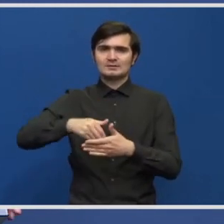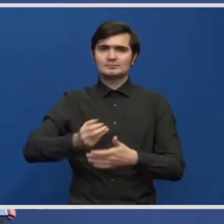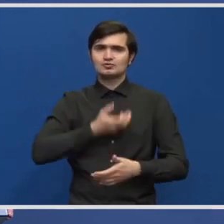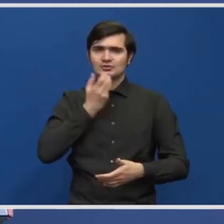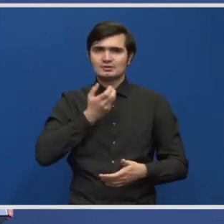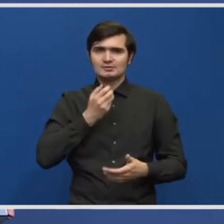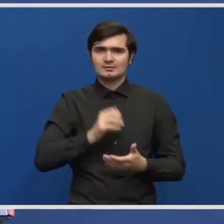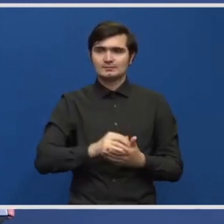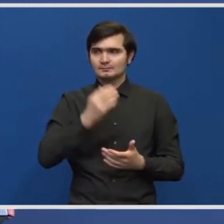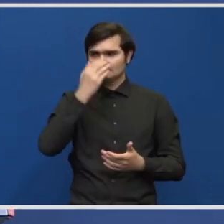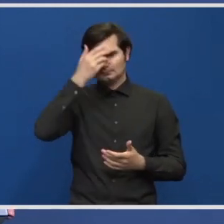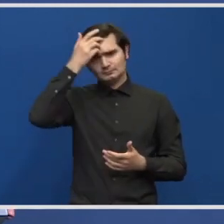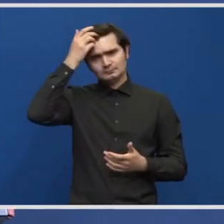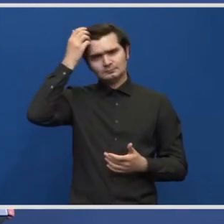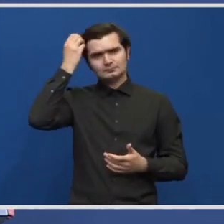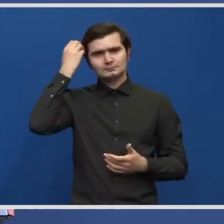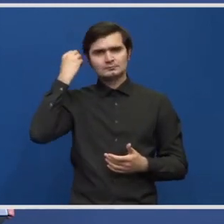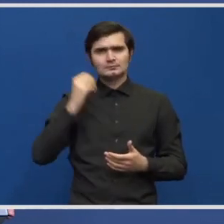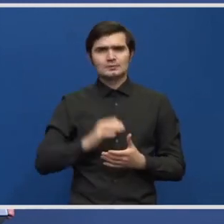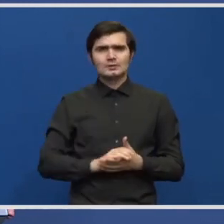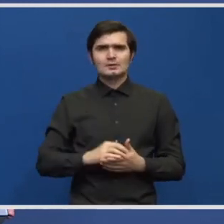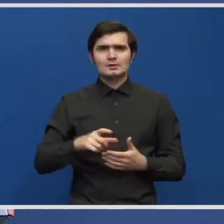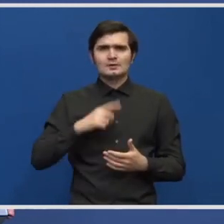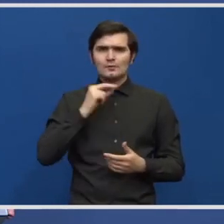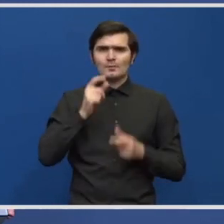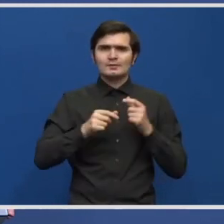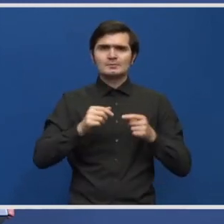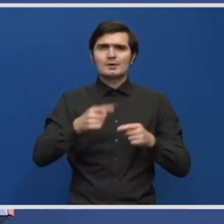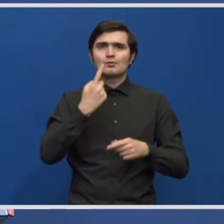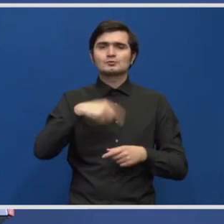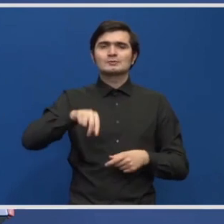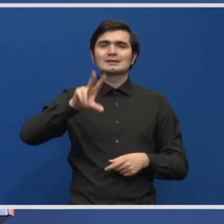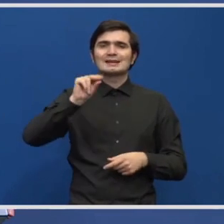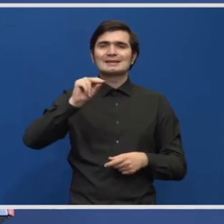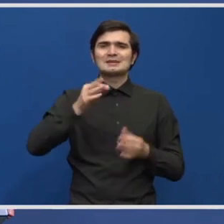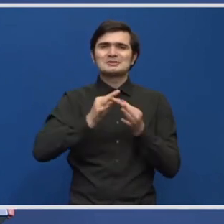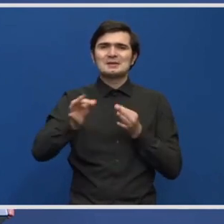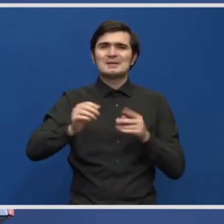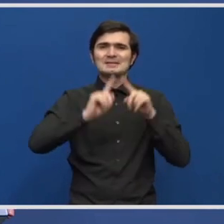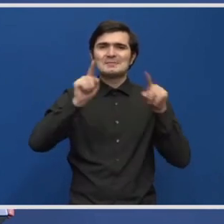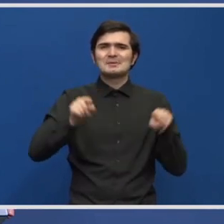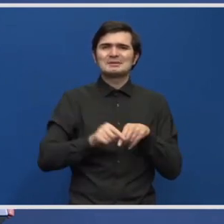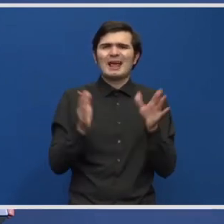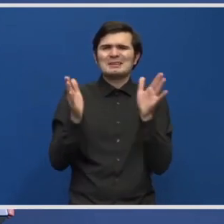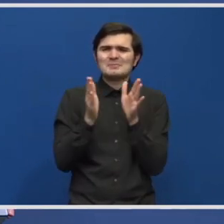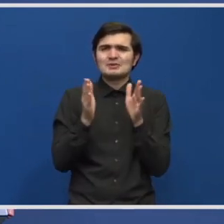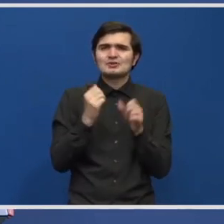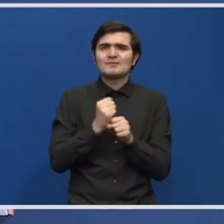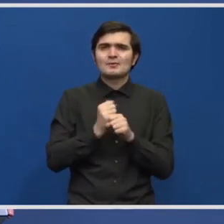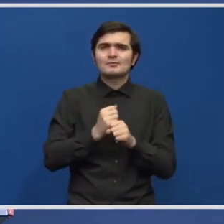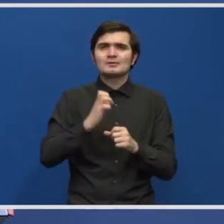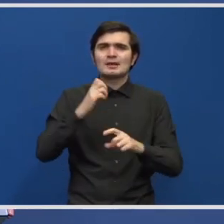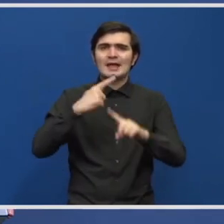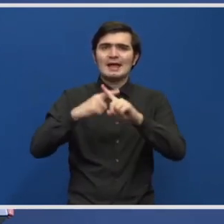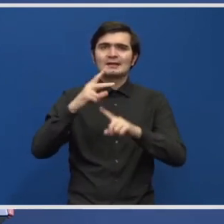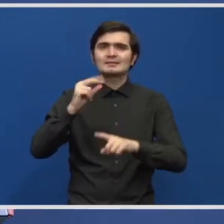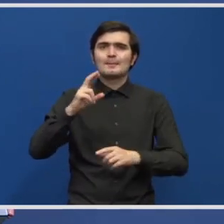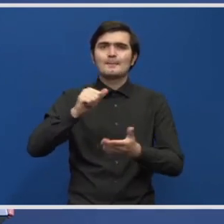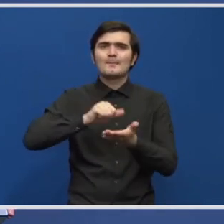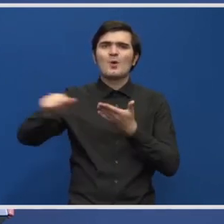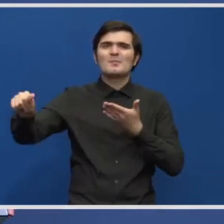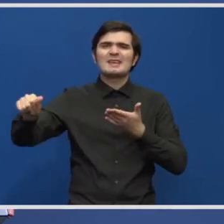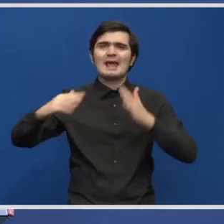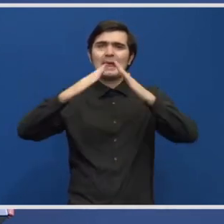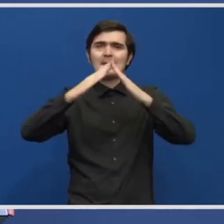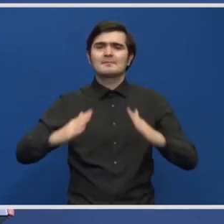pară rizibilă suprafața expropriată, 130 de metri pătrați, dar câteodată aceste suprafețe minuscule sunt extrem